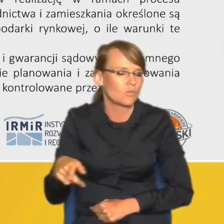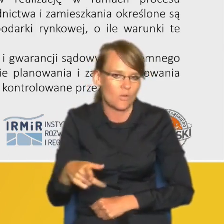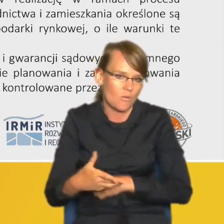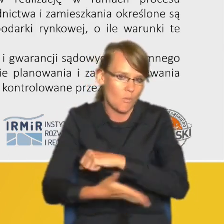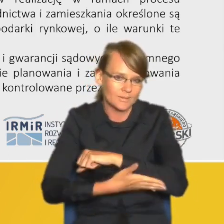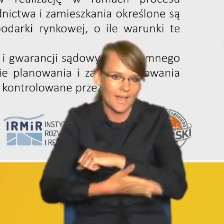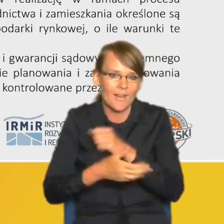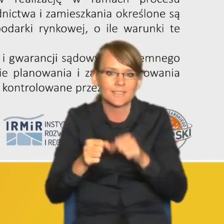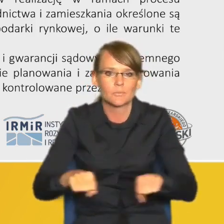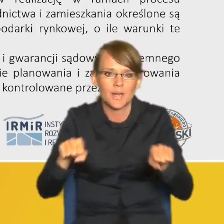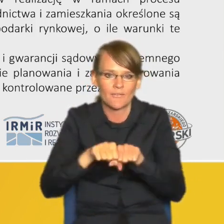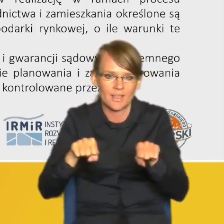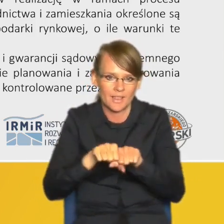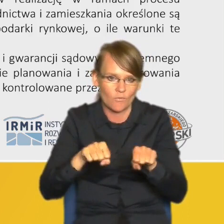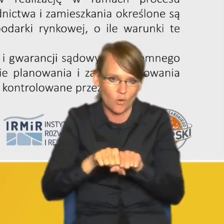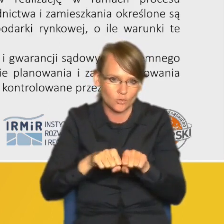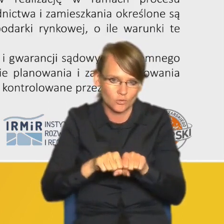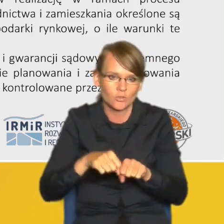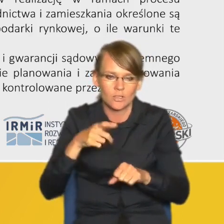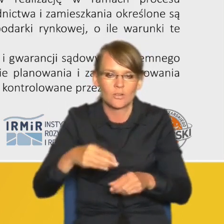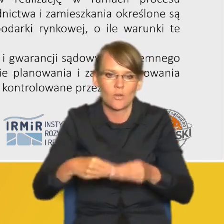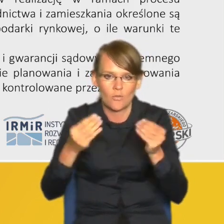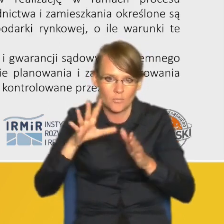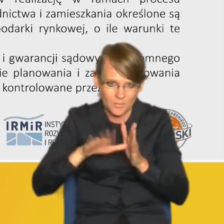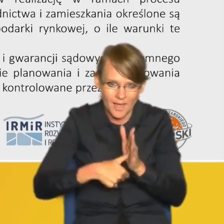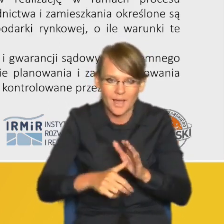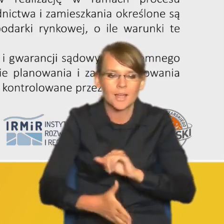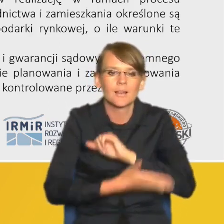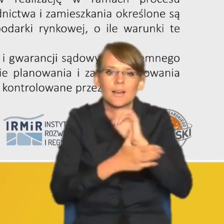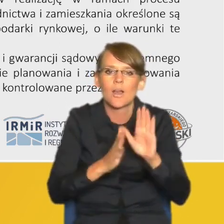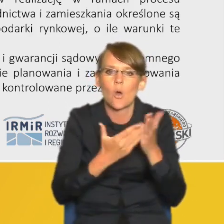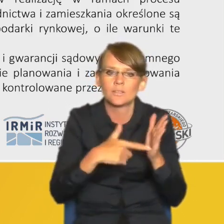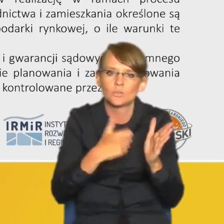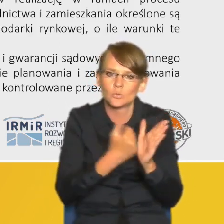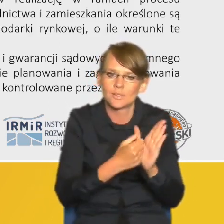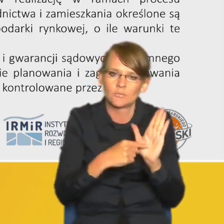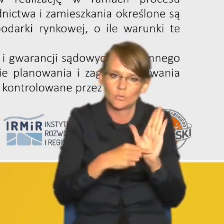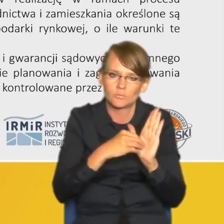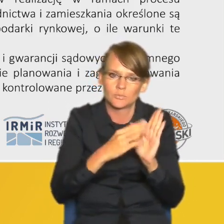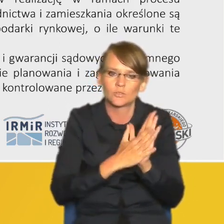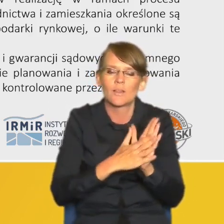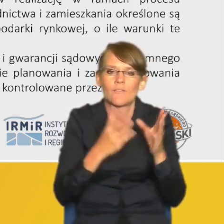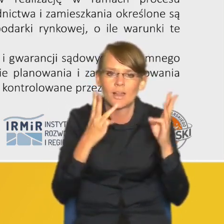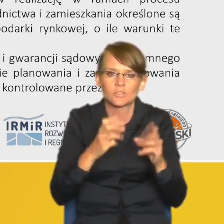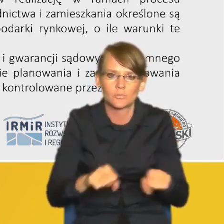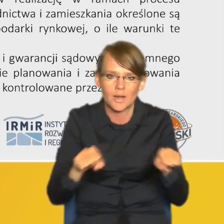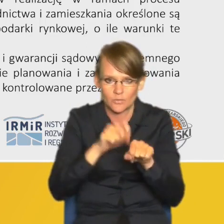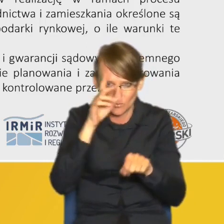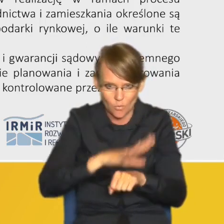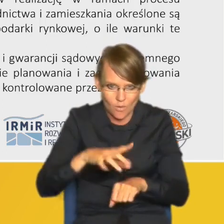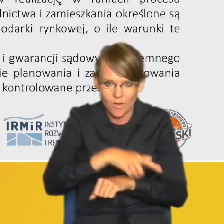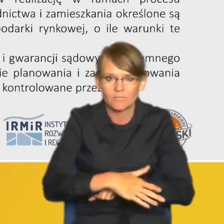którą wywodził z konstytucyjnej zasady sprawiedliwości społecznej na której oparte jest